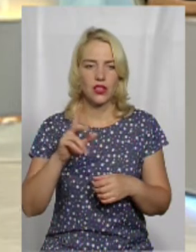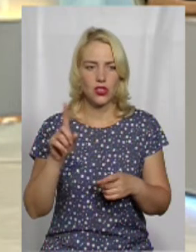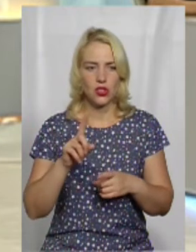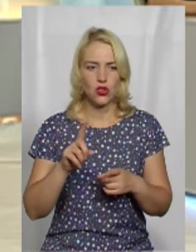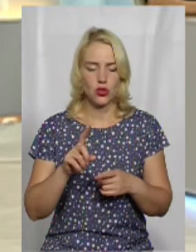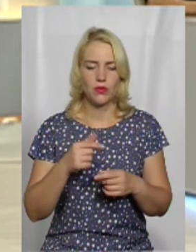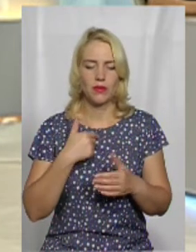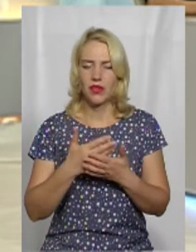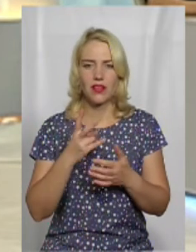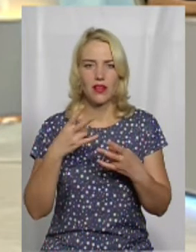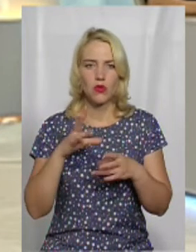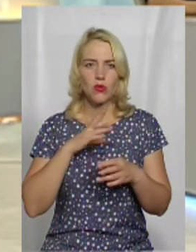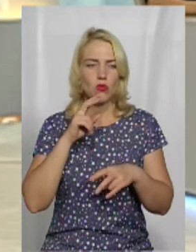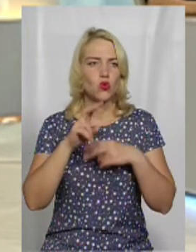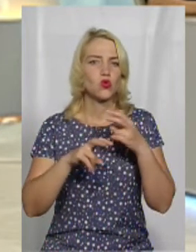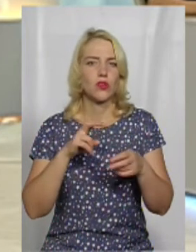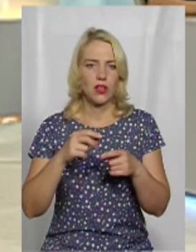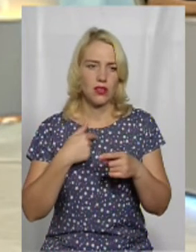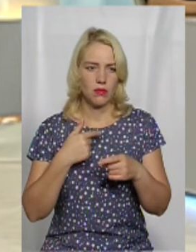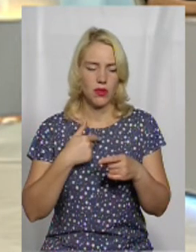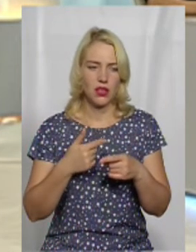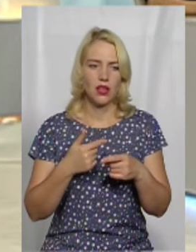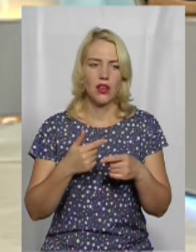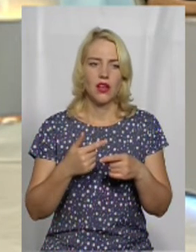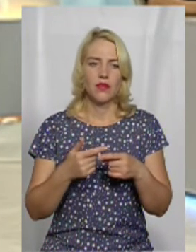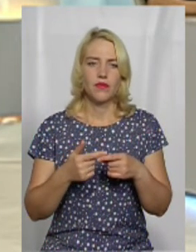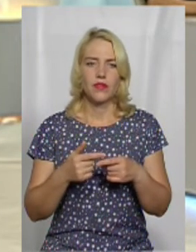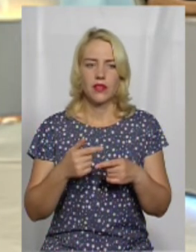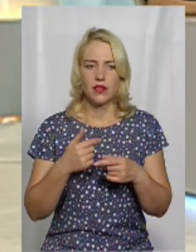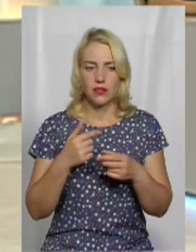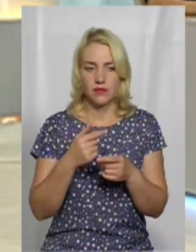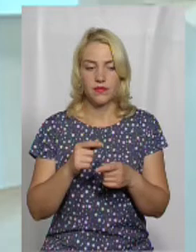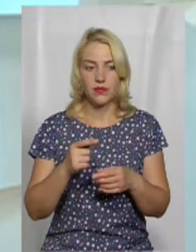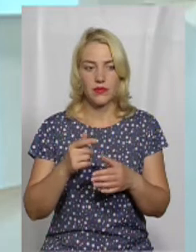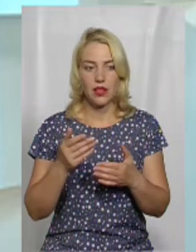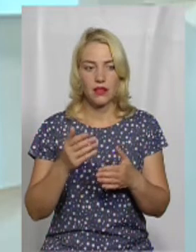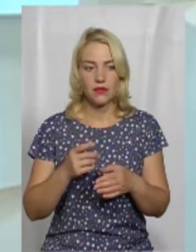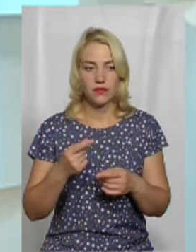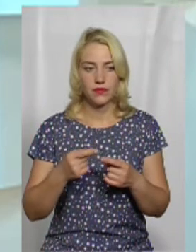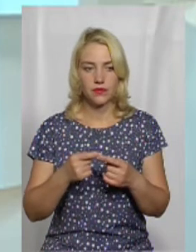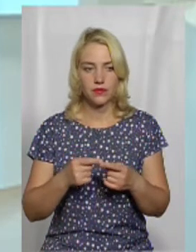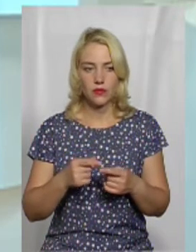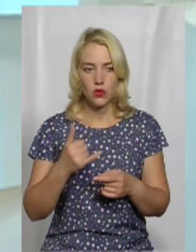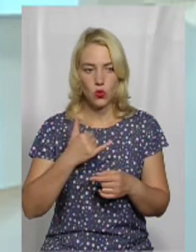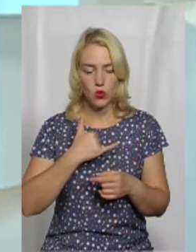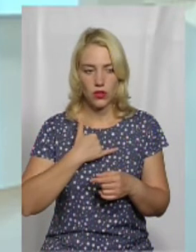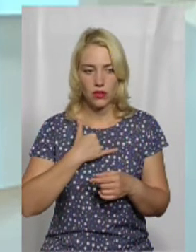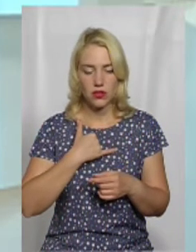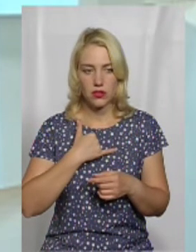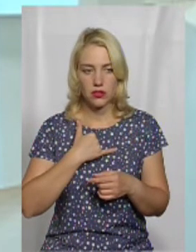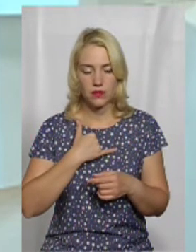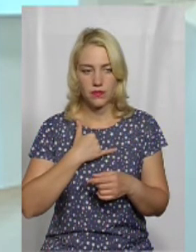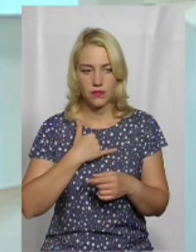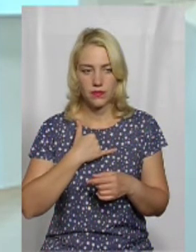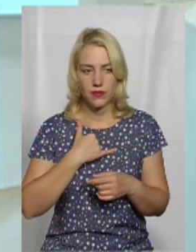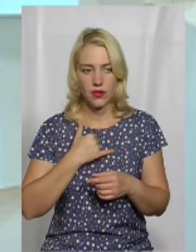взяти участь в масовці. Платили реально людям, щоб вони хоч в кадр побігали туди-сюди. Зовсім інша історія. У нас все